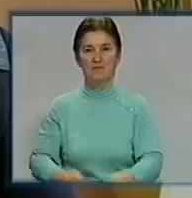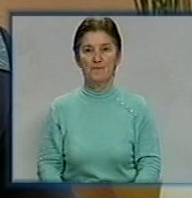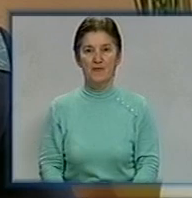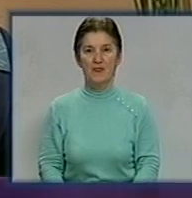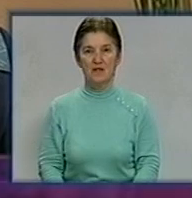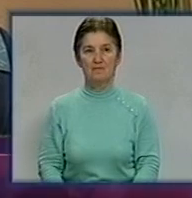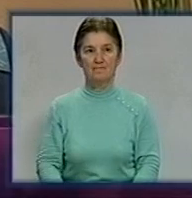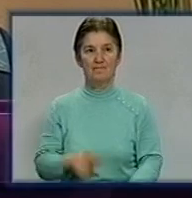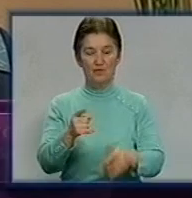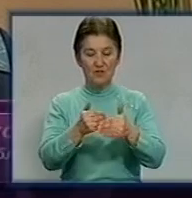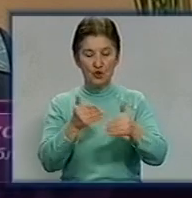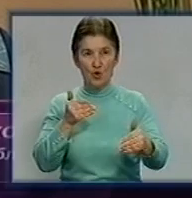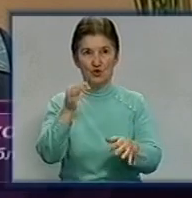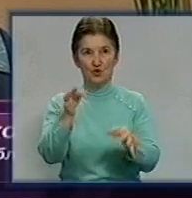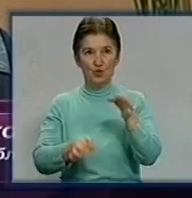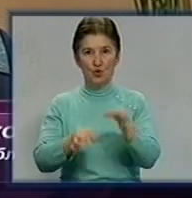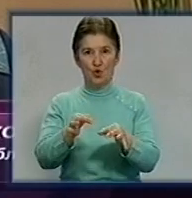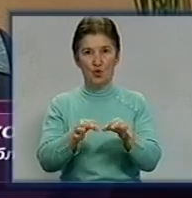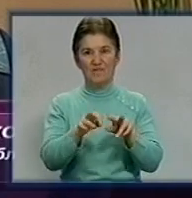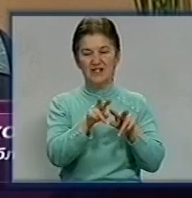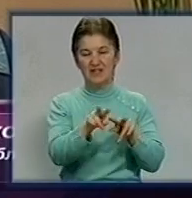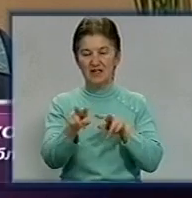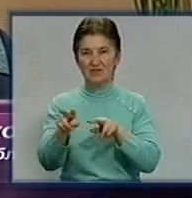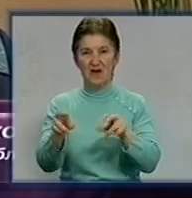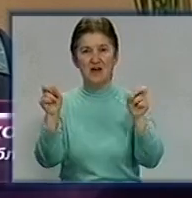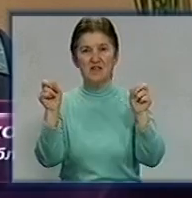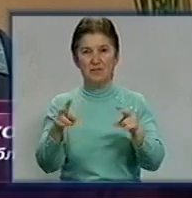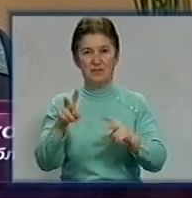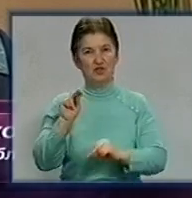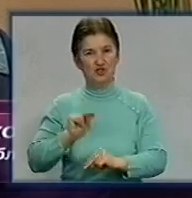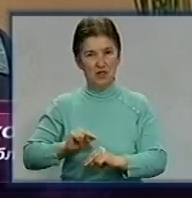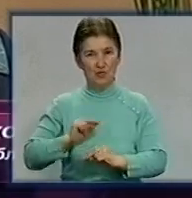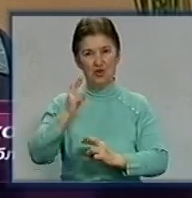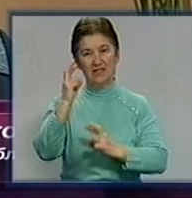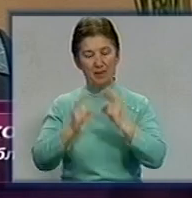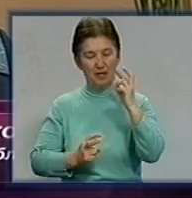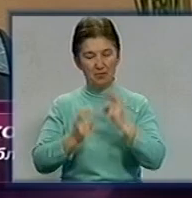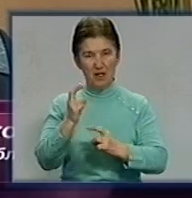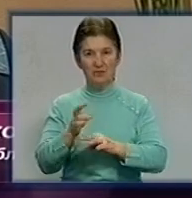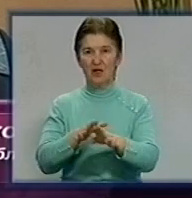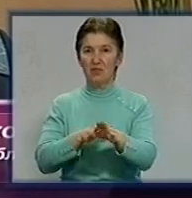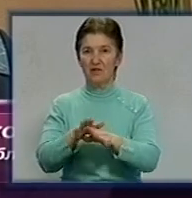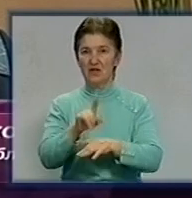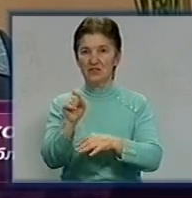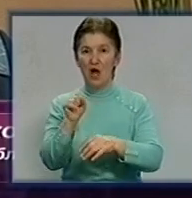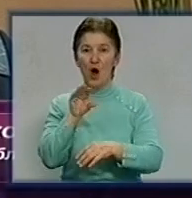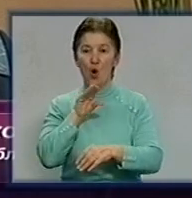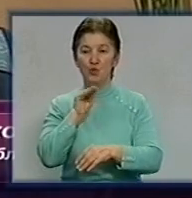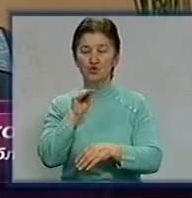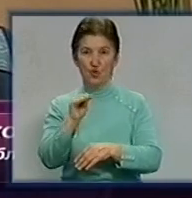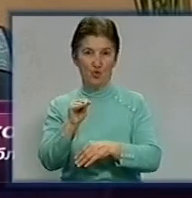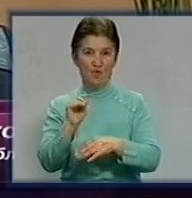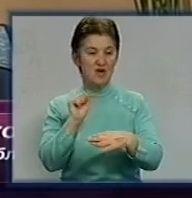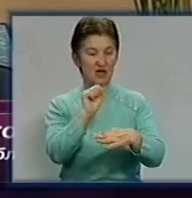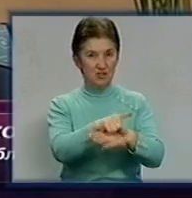У ході досудового слідства було з'ясовано, що небезпечні роботи на підприємстві проводились за усною вказівкою керівника заводу.